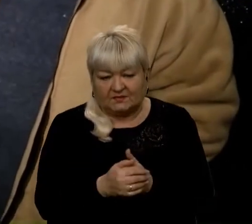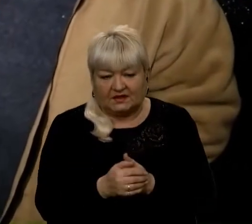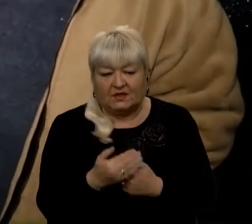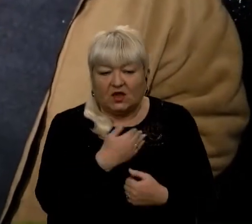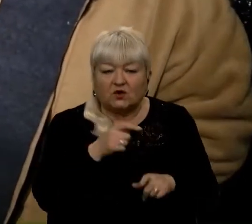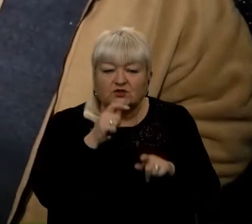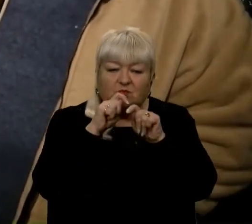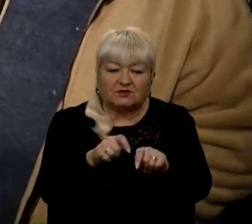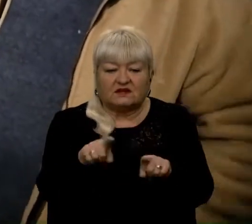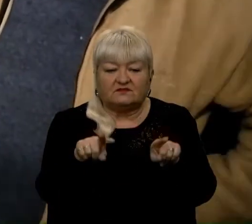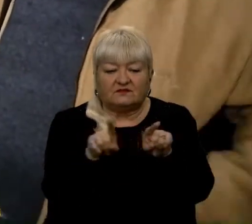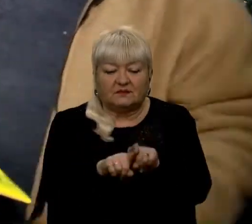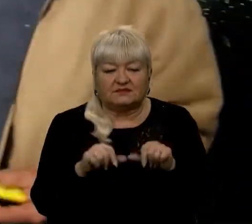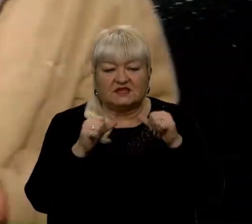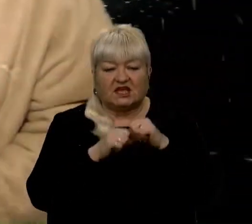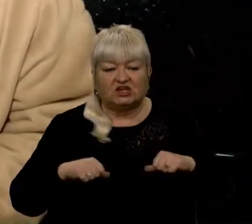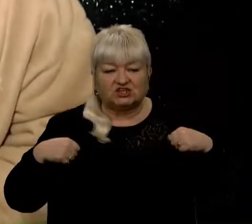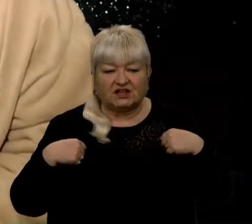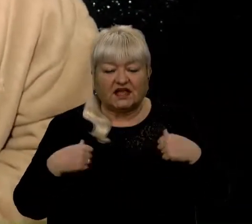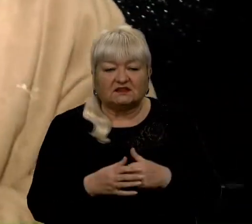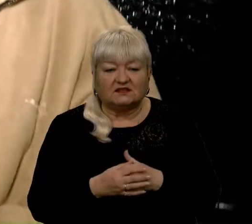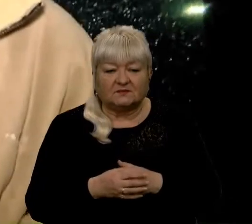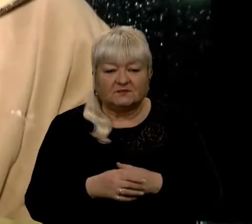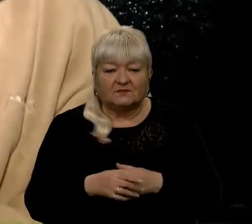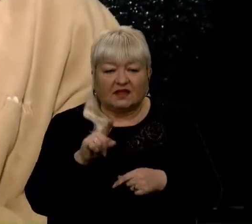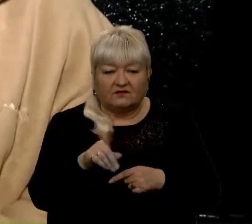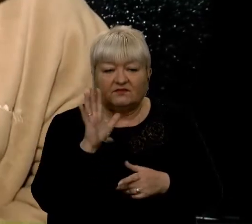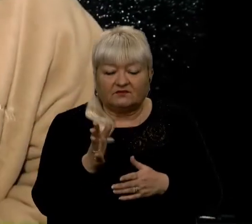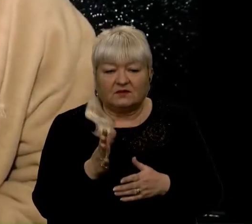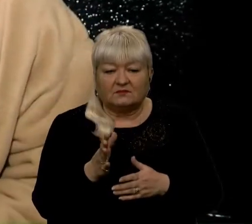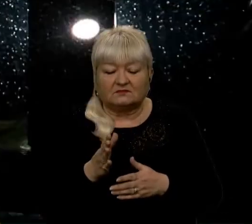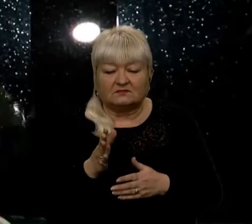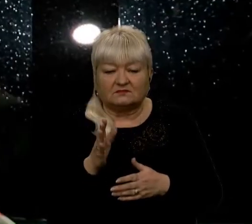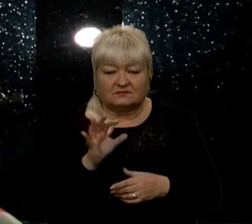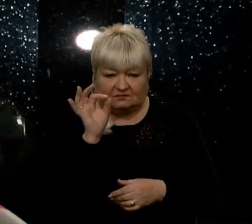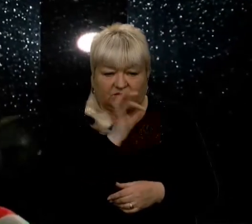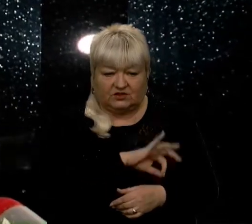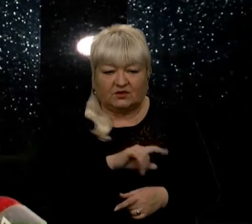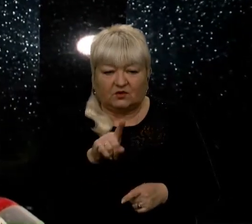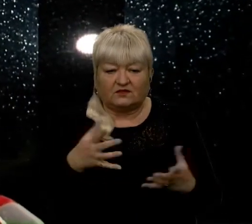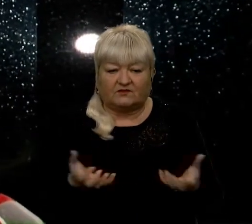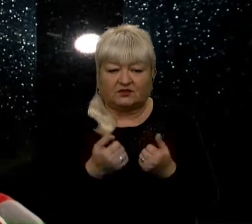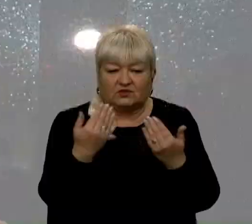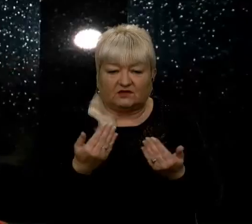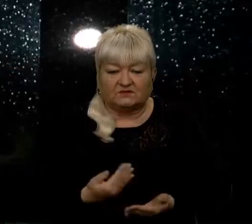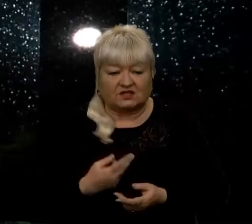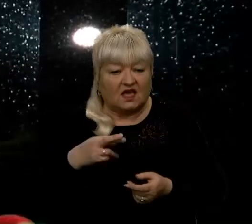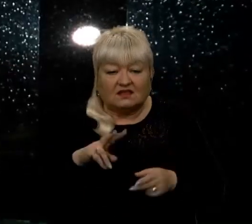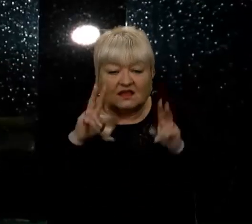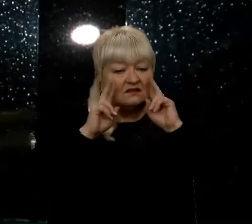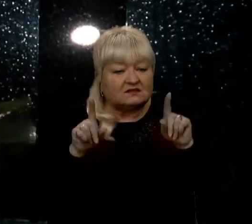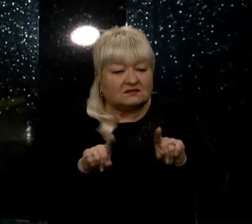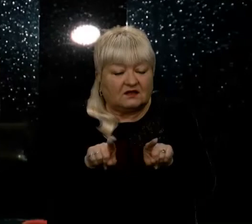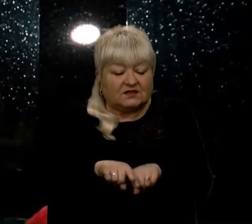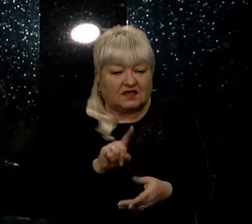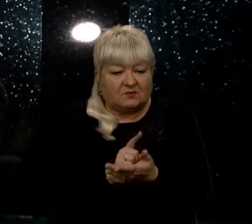світлуваючий жилет, який вам саме в приводі, так як він може врятувати життя. Я не знав, що тут таке повинно бути. Дякую.